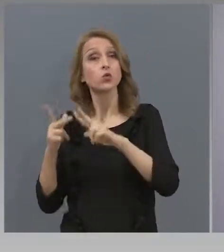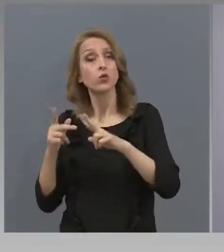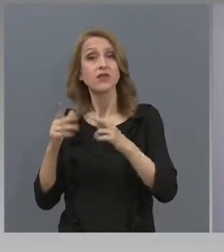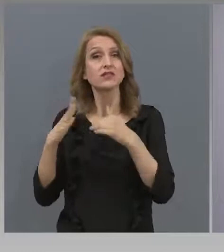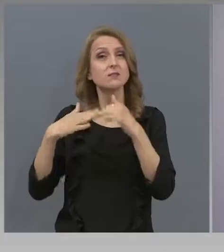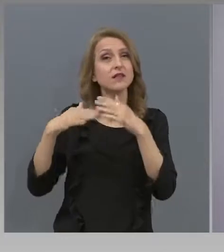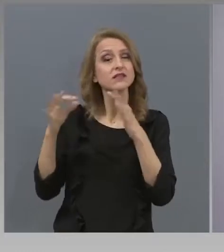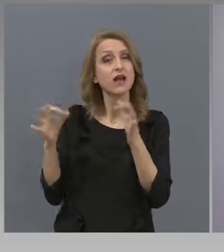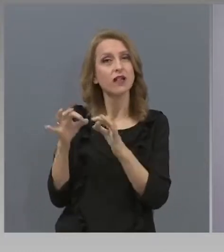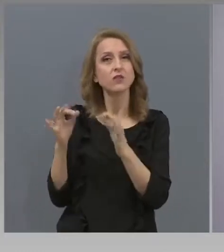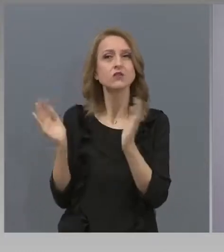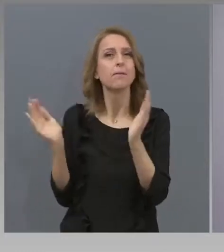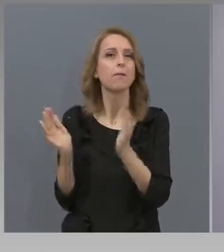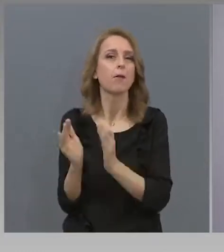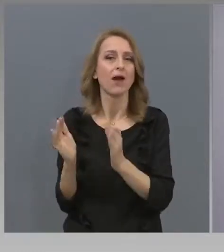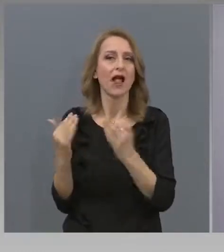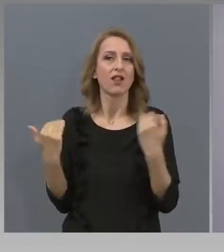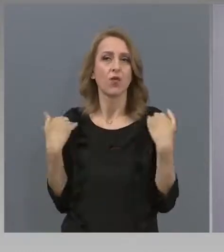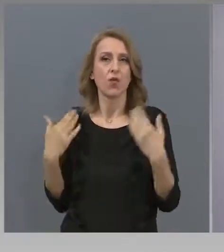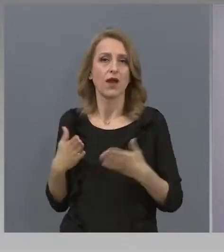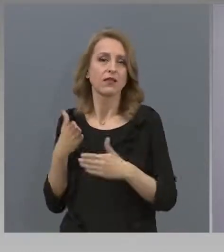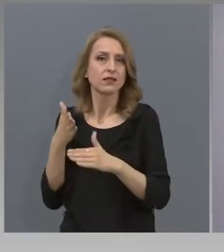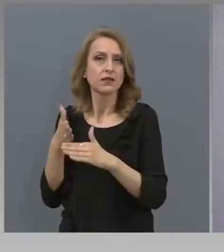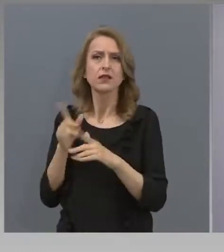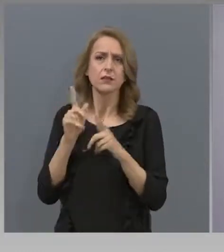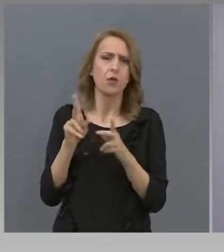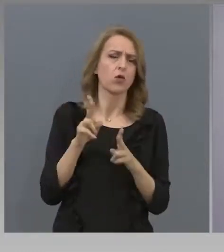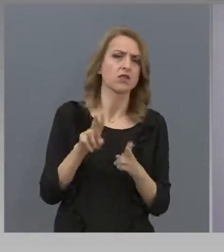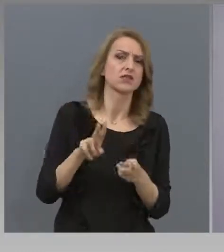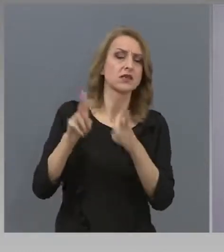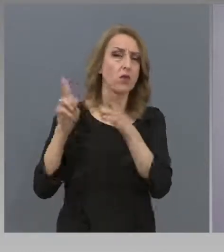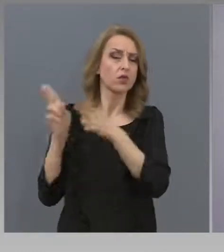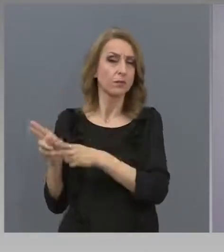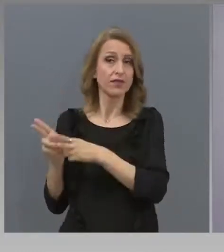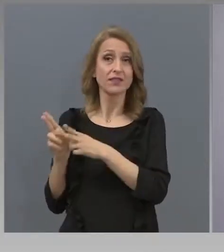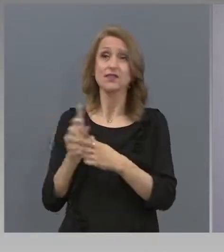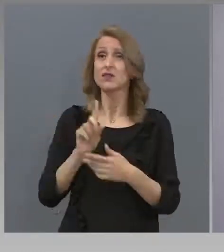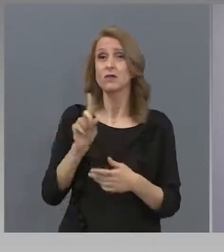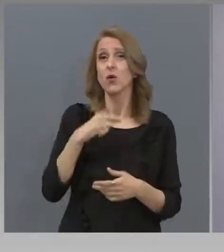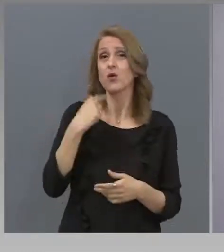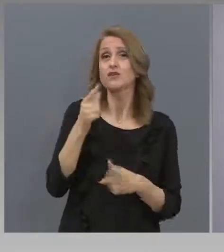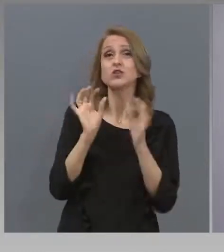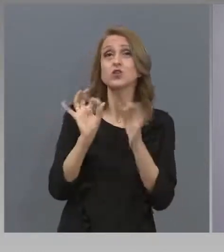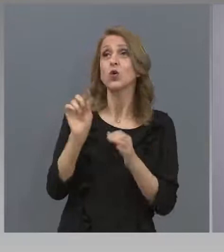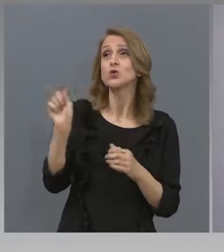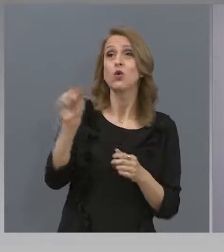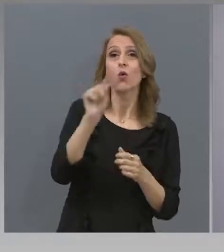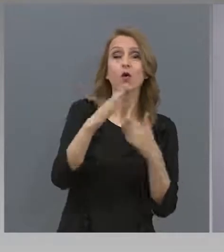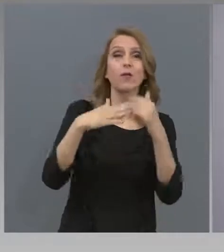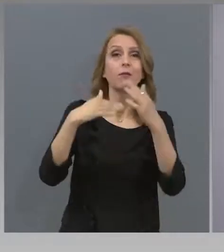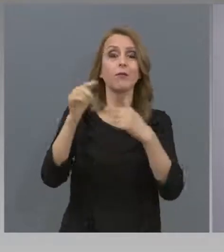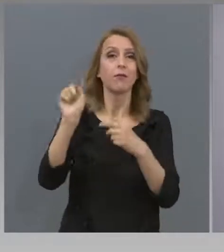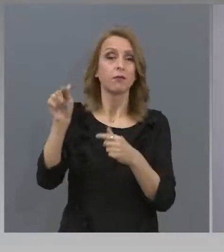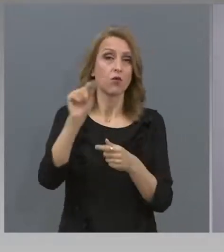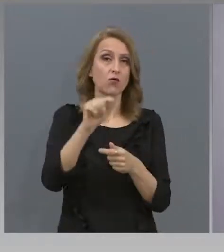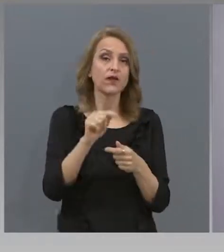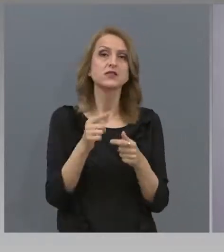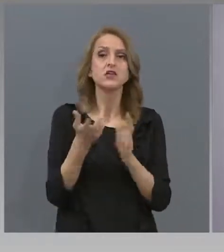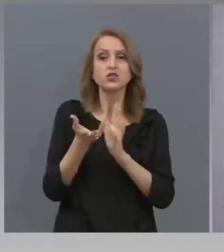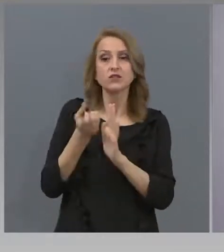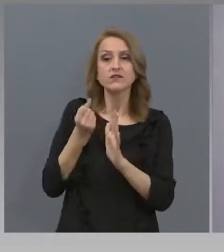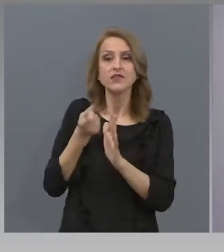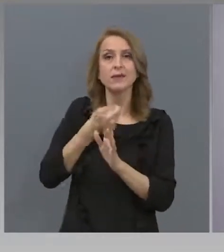отменят. Знам, че ще има такива, но не мога да ви кажа точно и кои към момента. И да се стъпи на оценките от